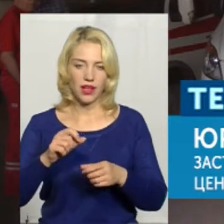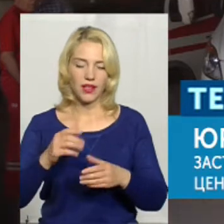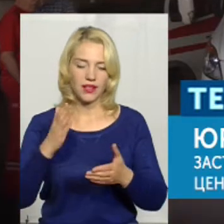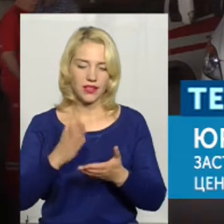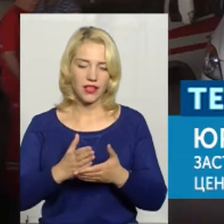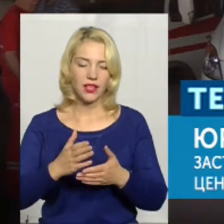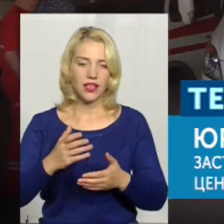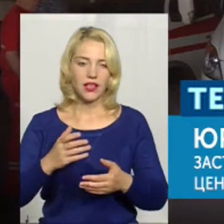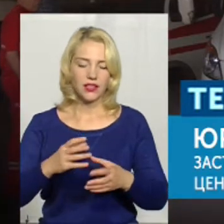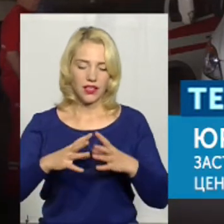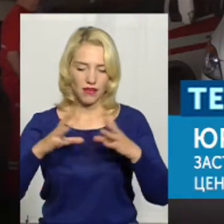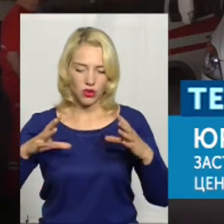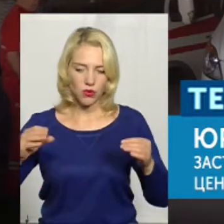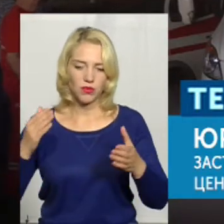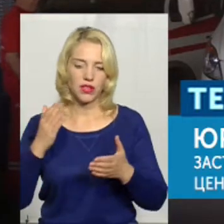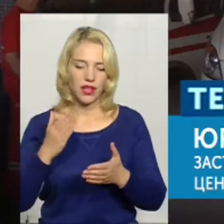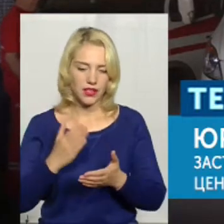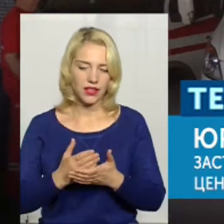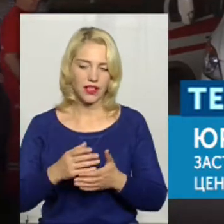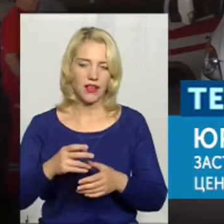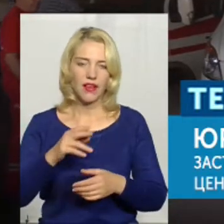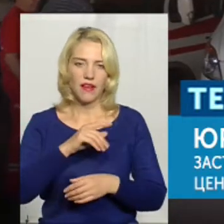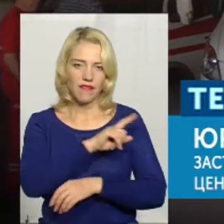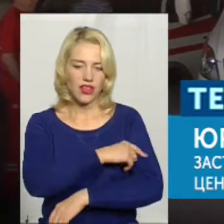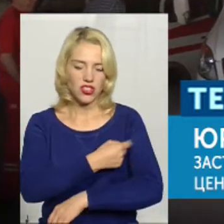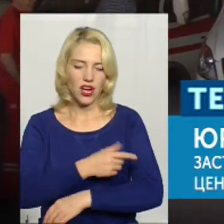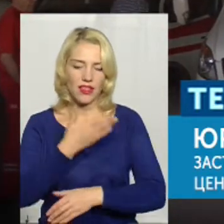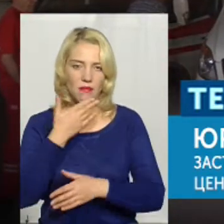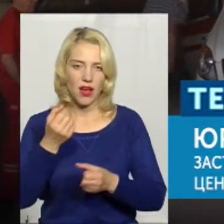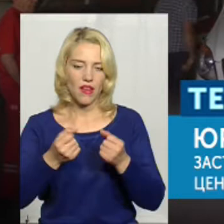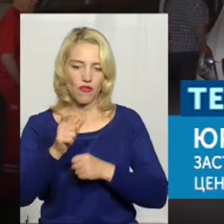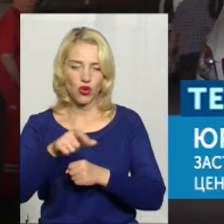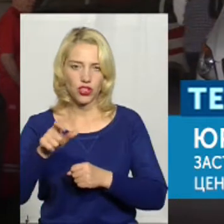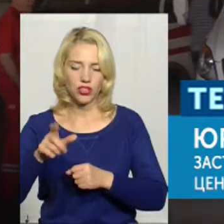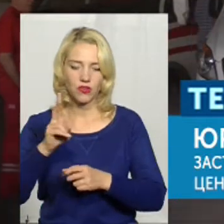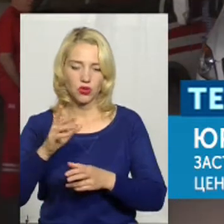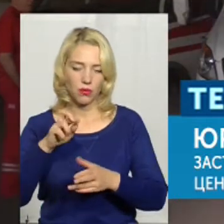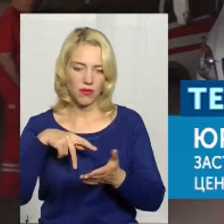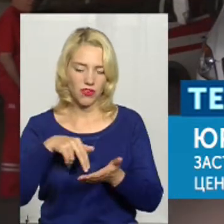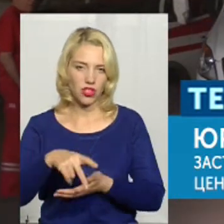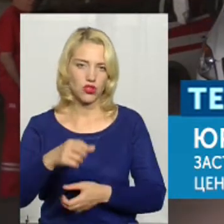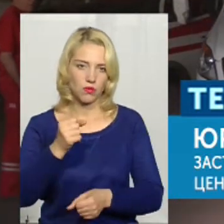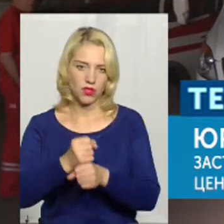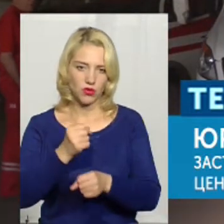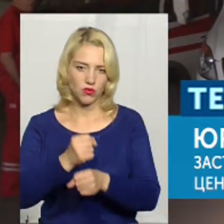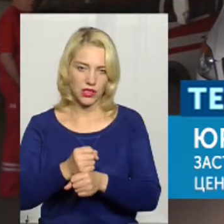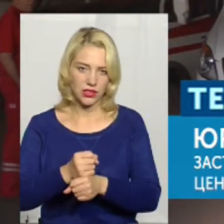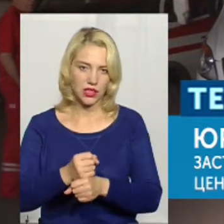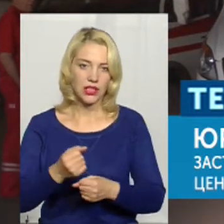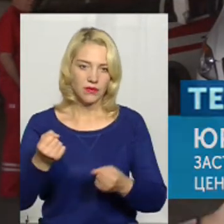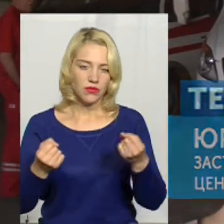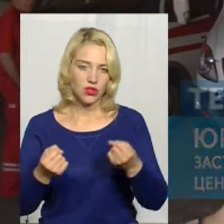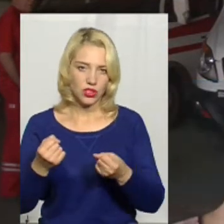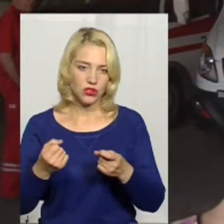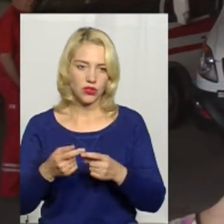є фільшера. Немає водіїв, які могли б вийти, сісти за руль автомобіля і вивезти бригаду на виклик. Тому в